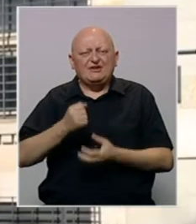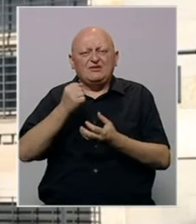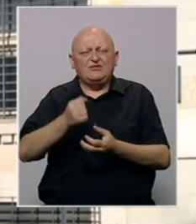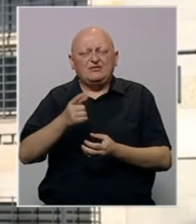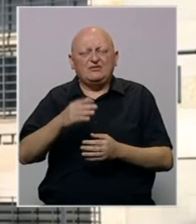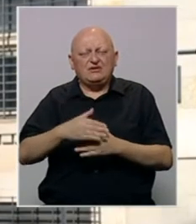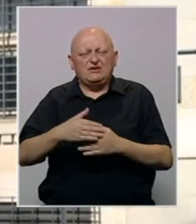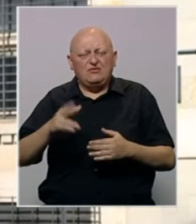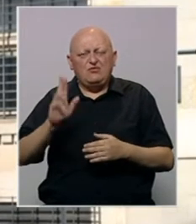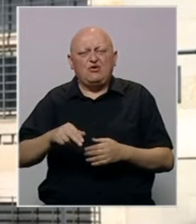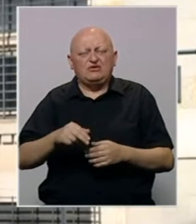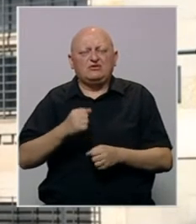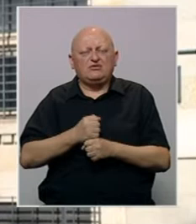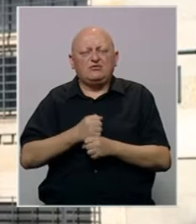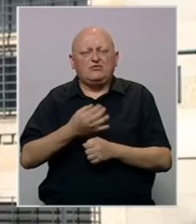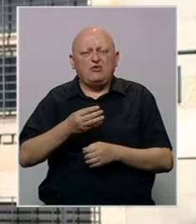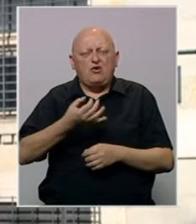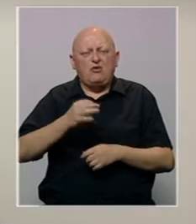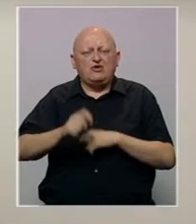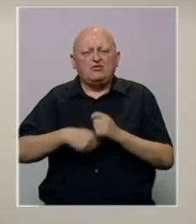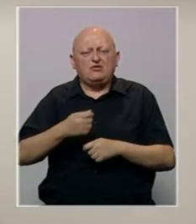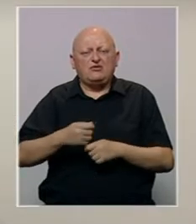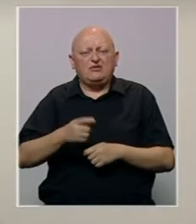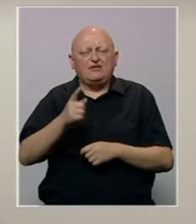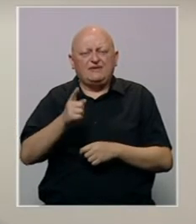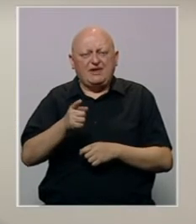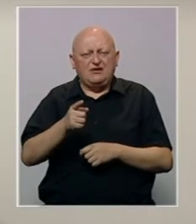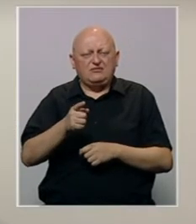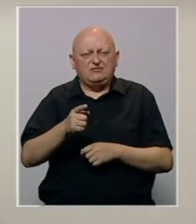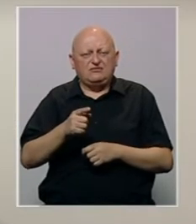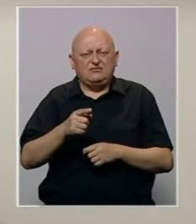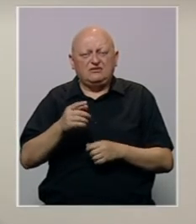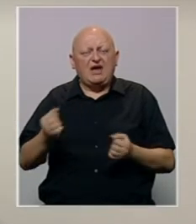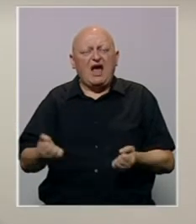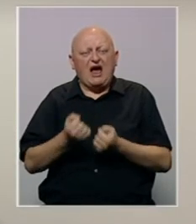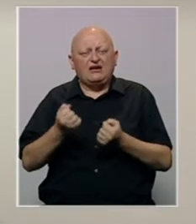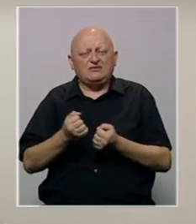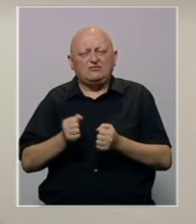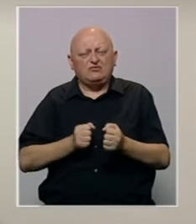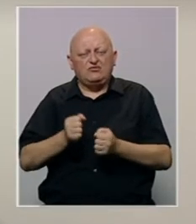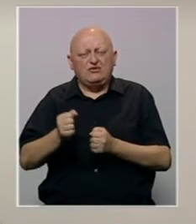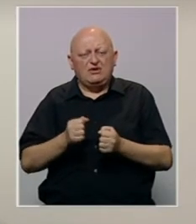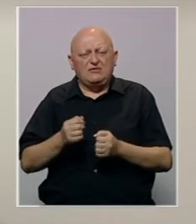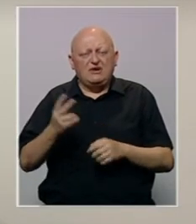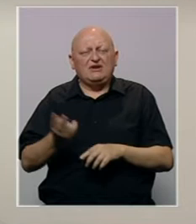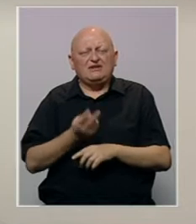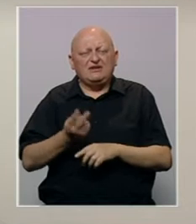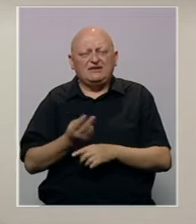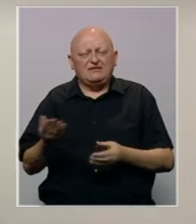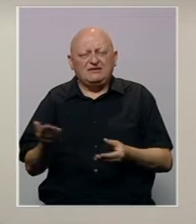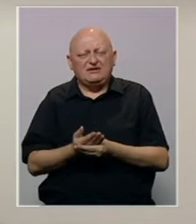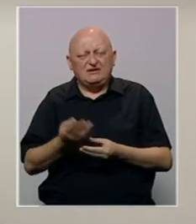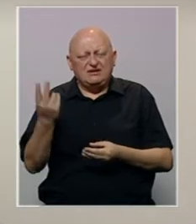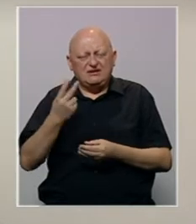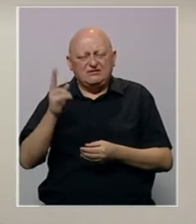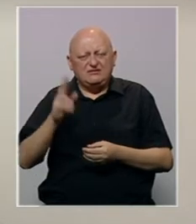i sa ograničenjima koja ima, može da radi mnogo bolji posao. Da bi se trebalo aktivnije upravljati deviznim rezervama, da bi smo trebali